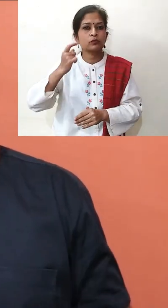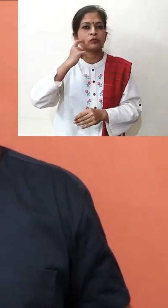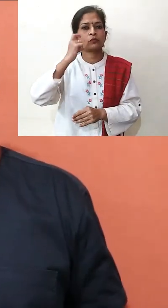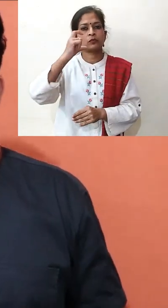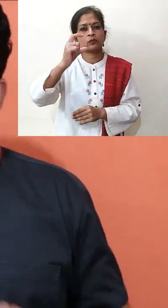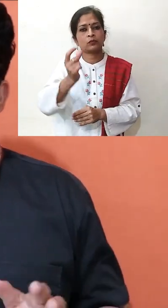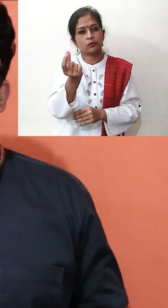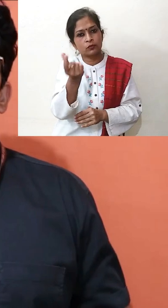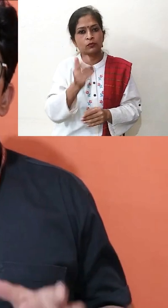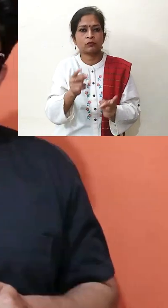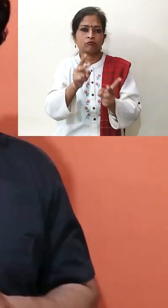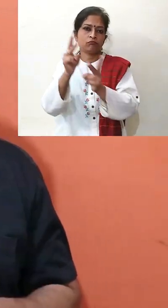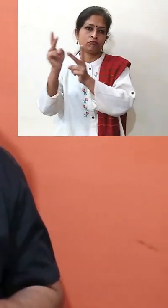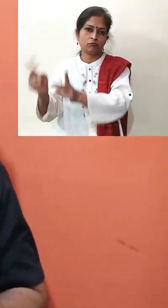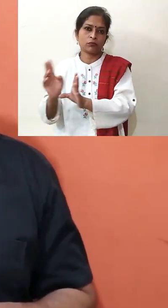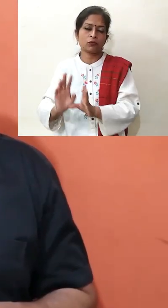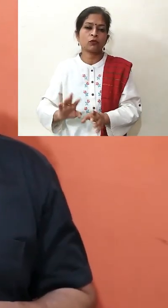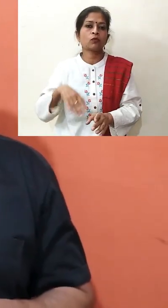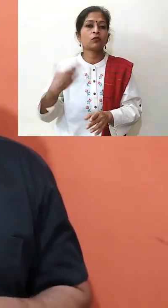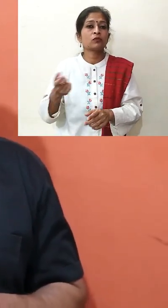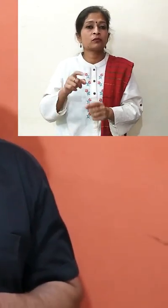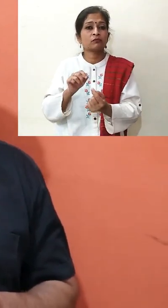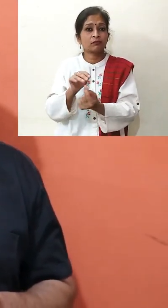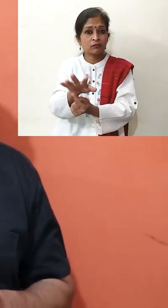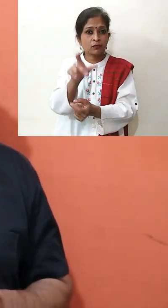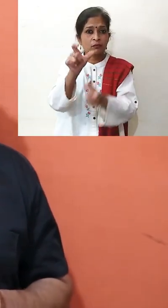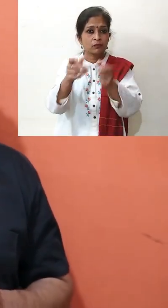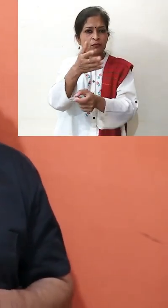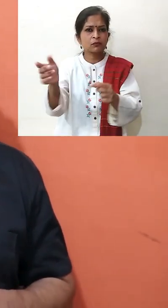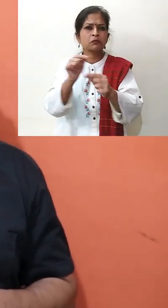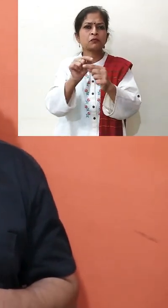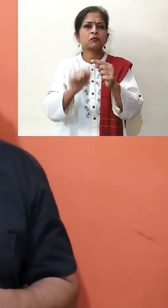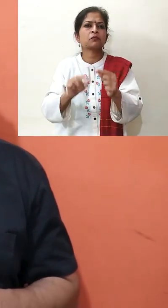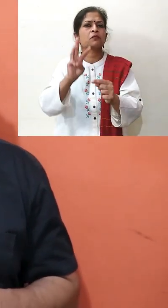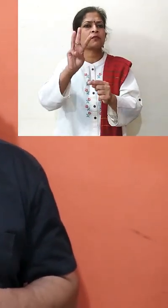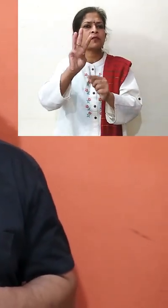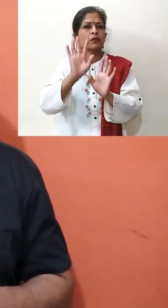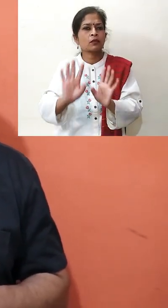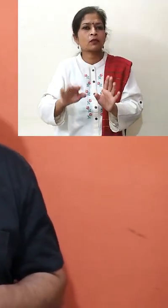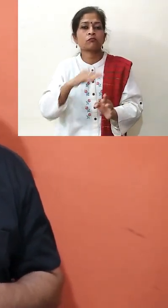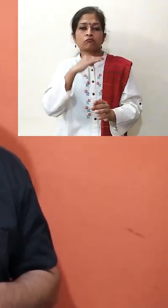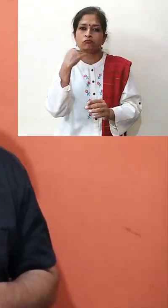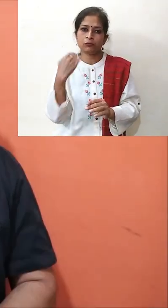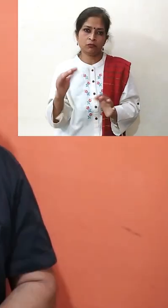आवशक्ता हो सकती है, और इस संकर्मन के अंतर, 3 प्रतिशत ऐसा चांसेज